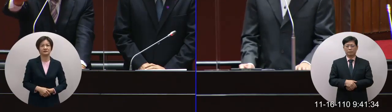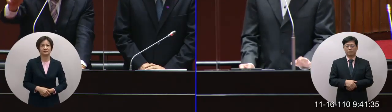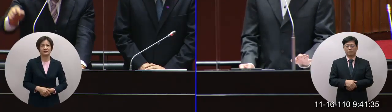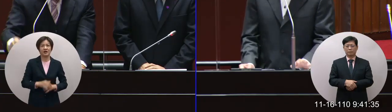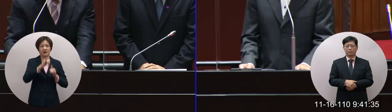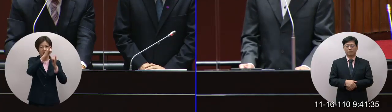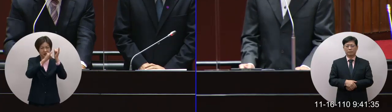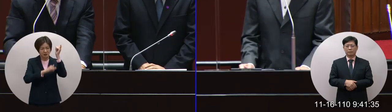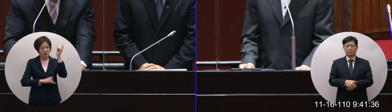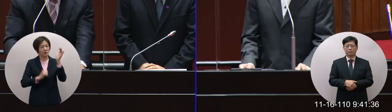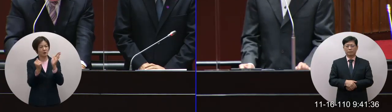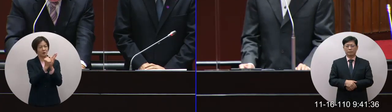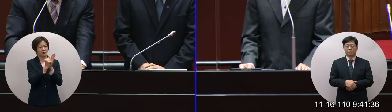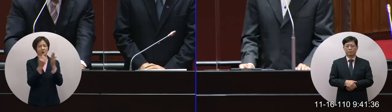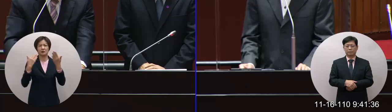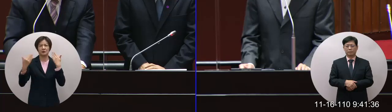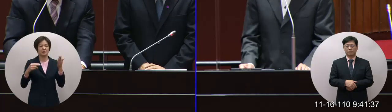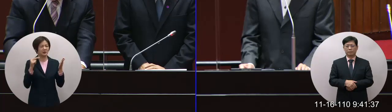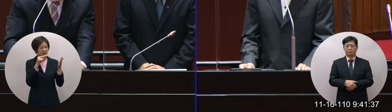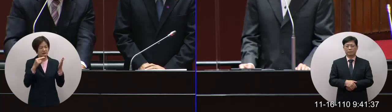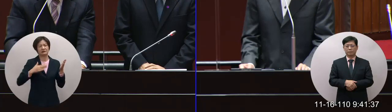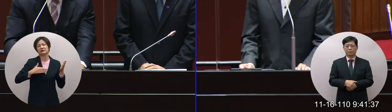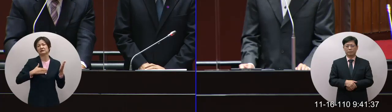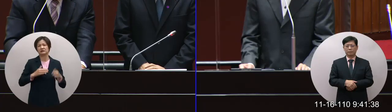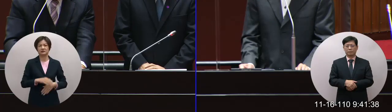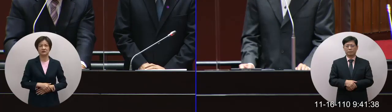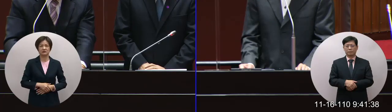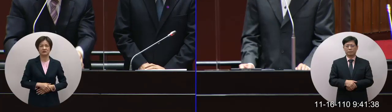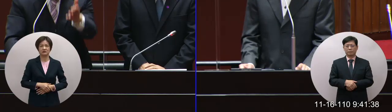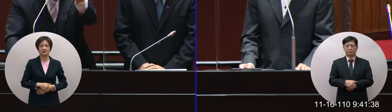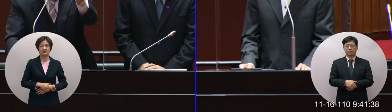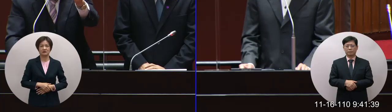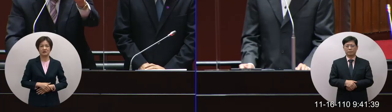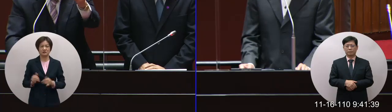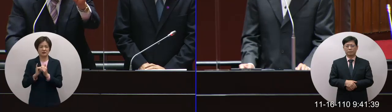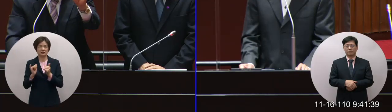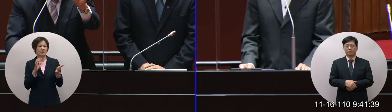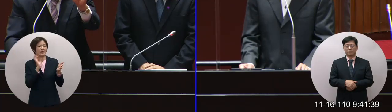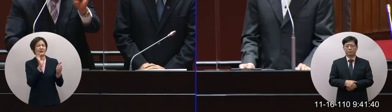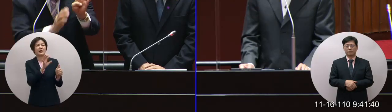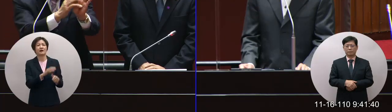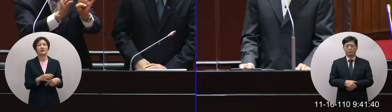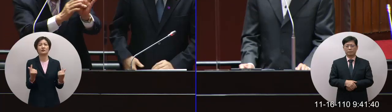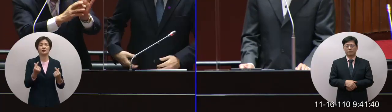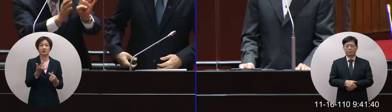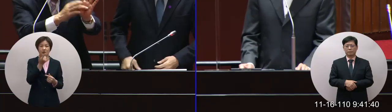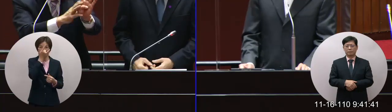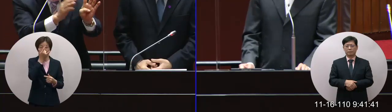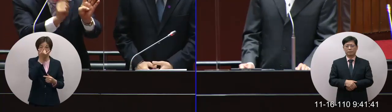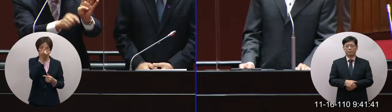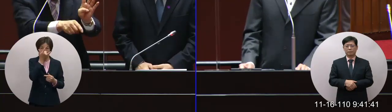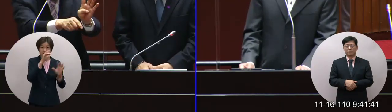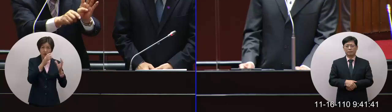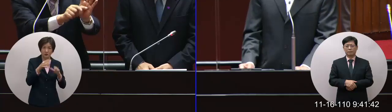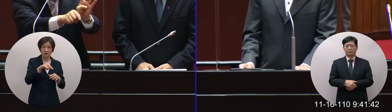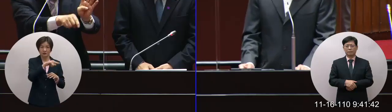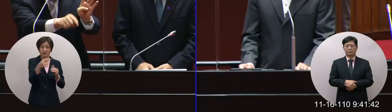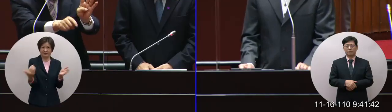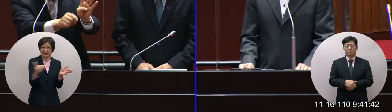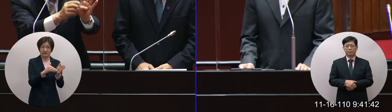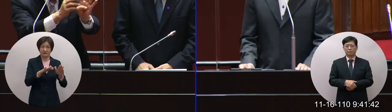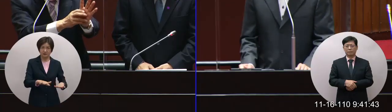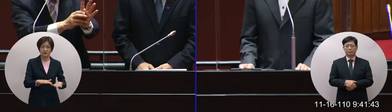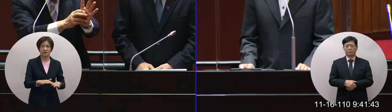史髒髒名勝各界都言以譴責德國到現在都還表示